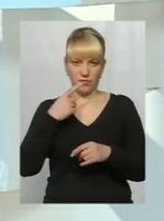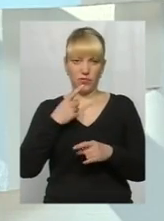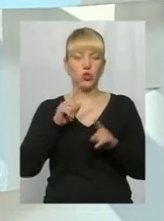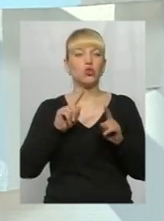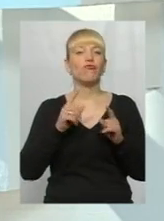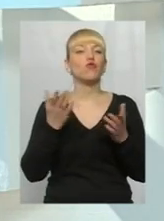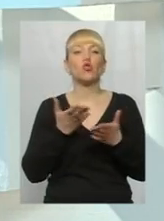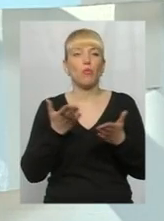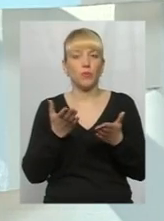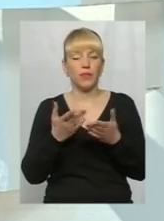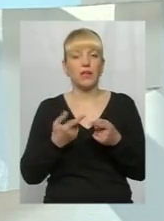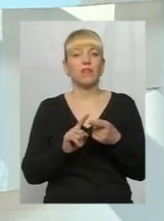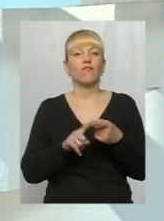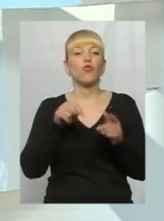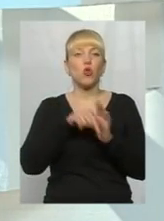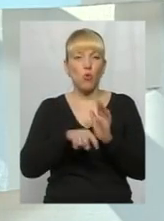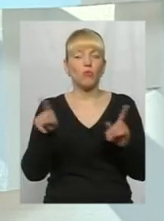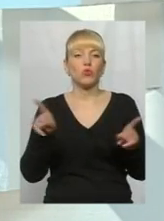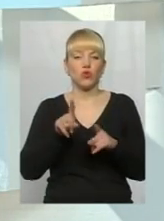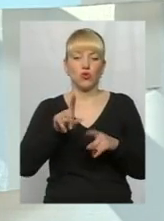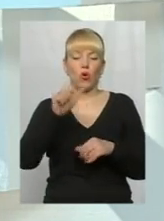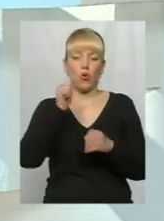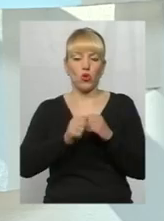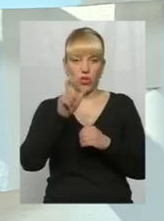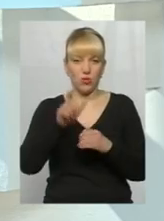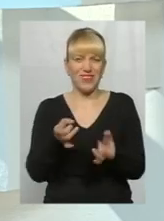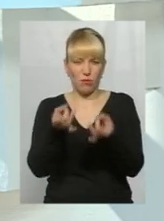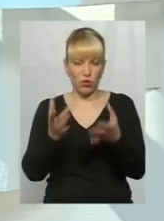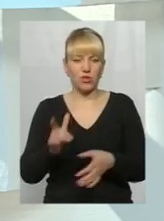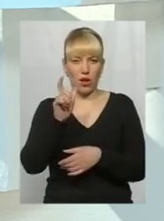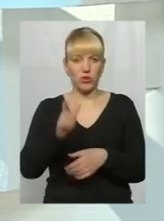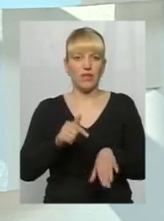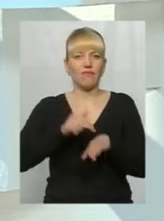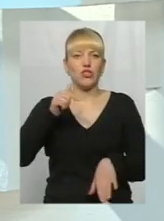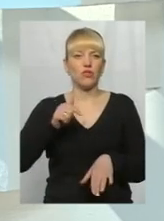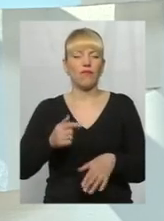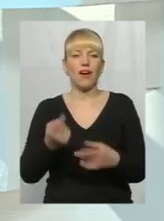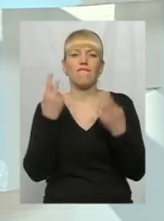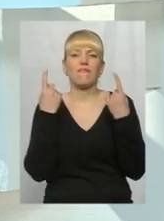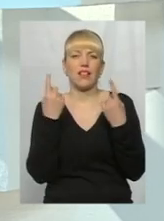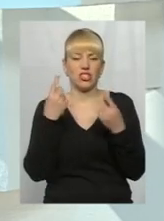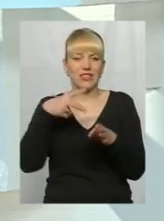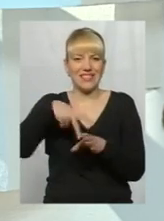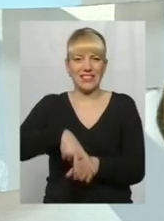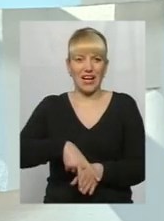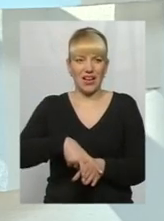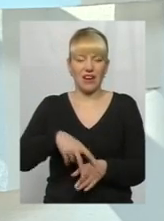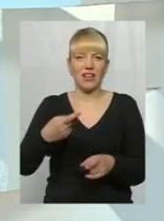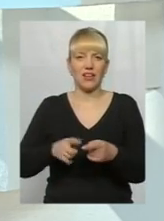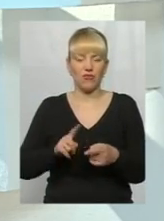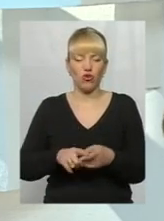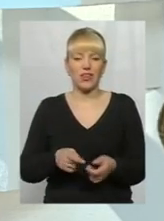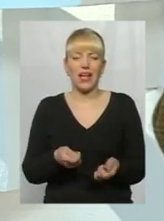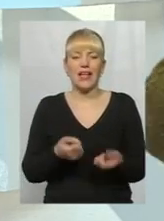Чому? В чому? В тому, що звичайна людина, проста людина сьогодні відчуває величезний тягар. І вона несе